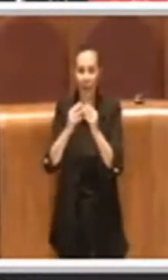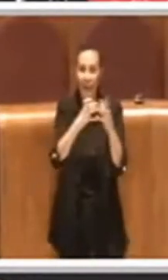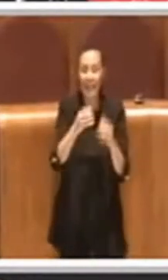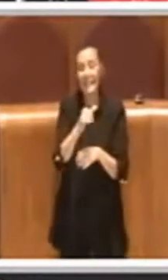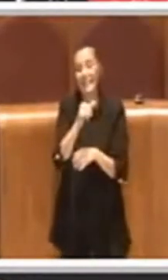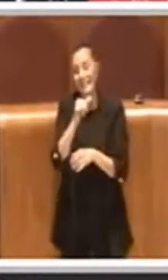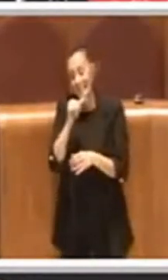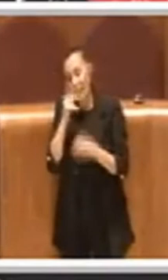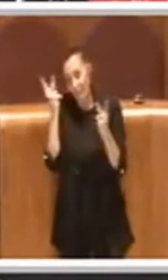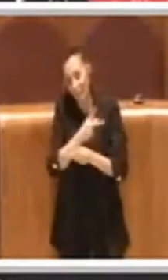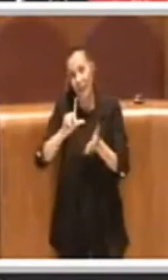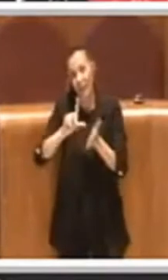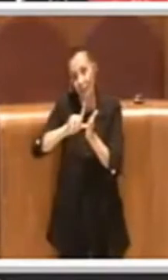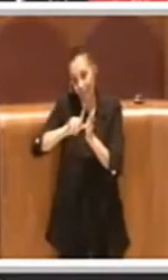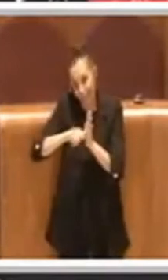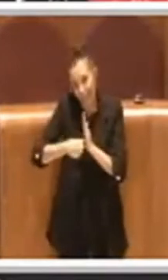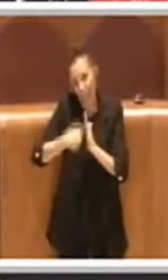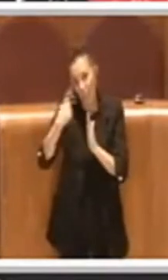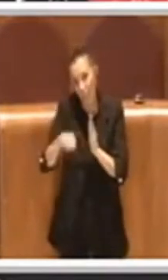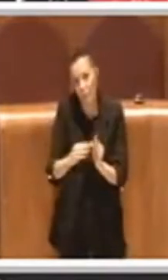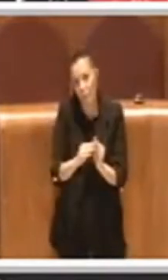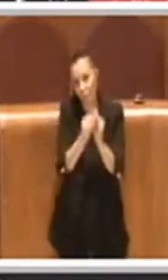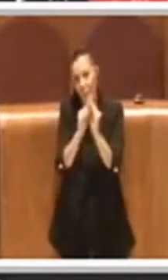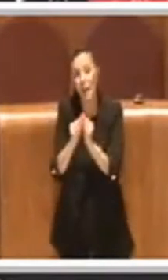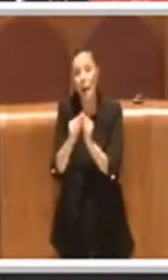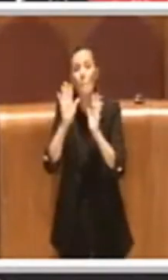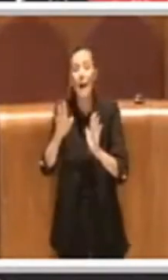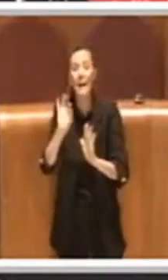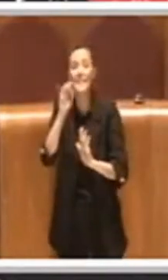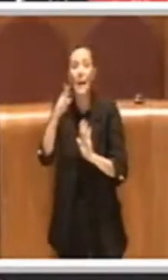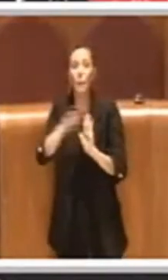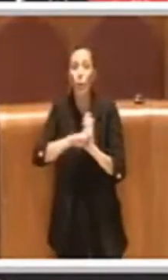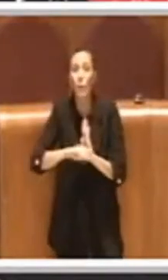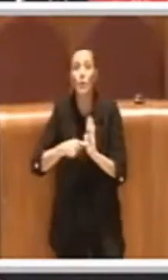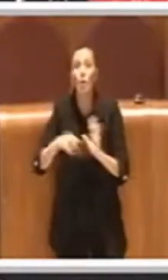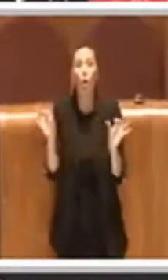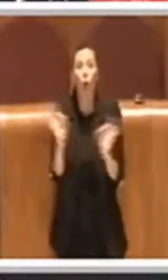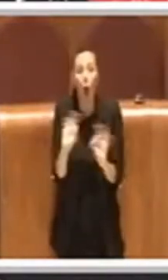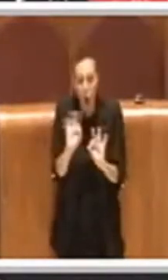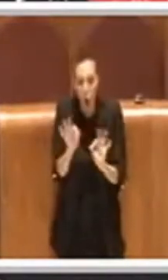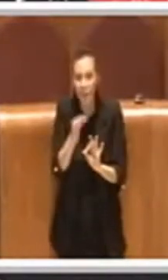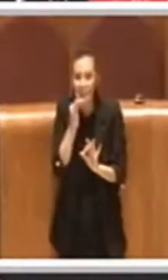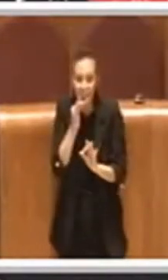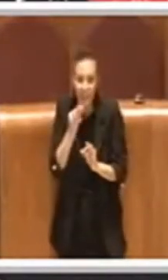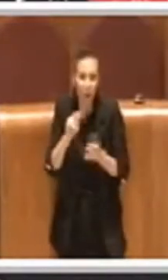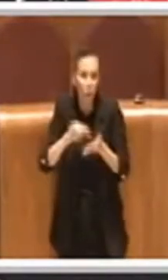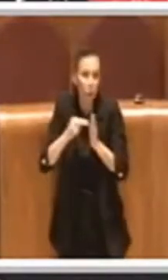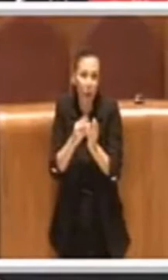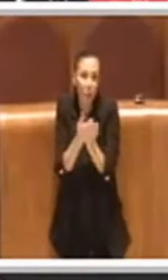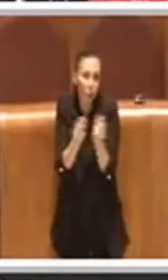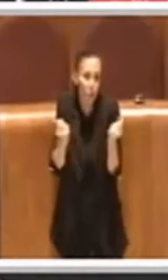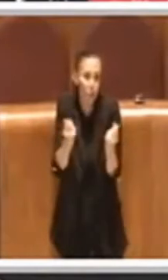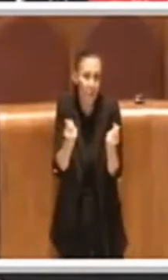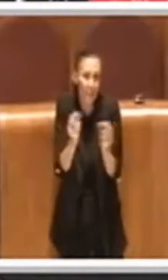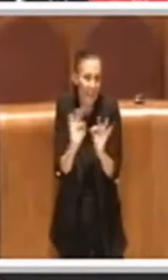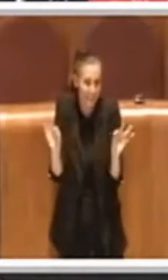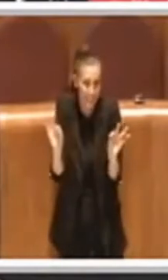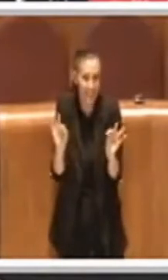realizzare questi impianti, ma se non c'è programmazione non si riesce a risolvere i problemi. Ora,